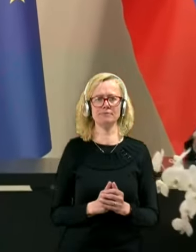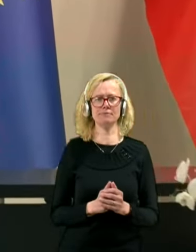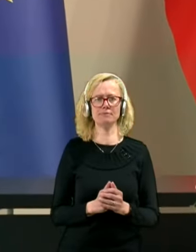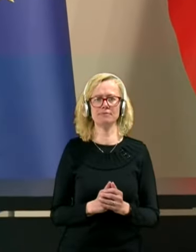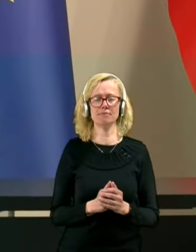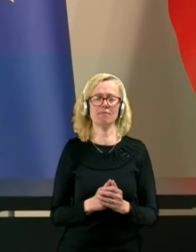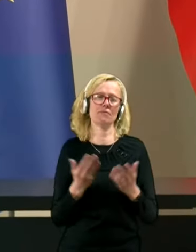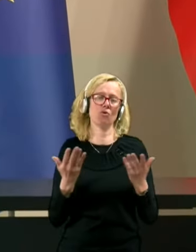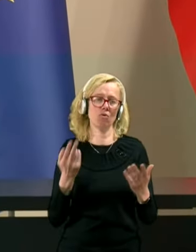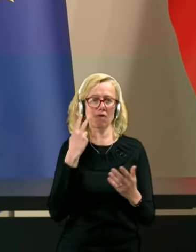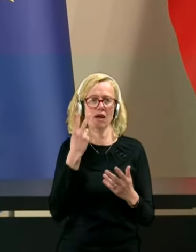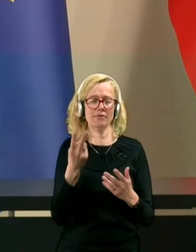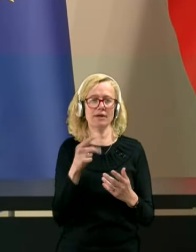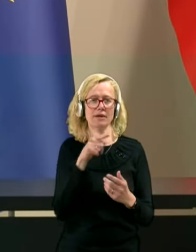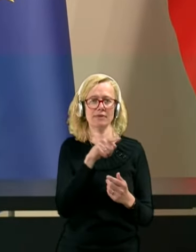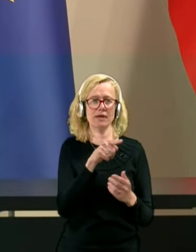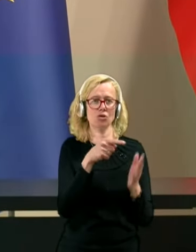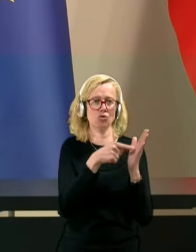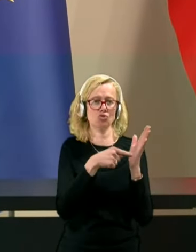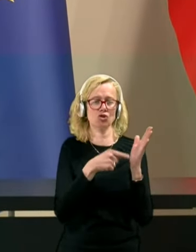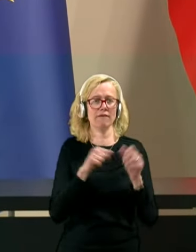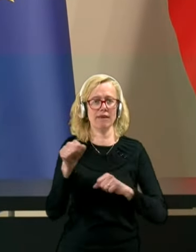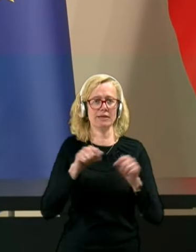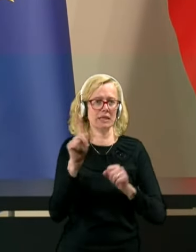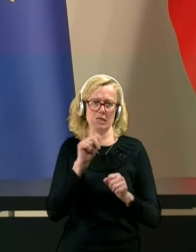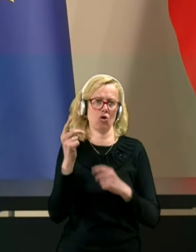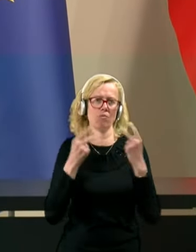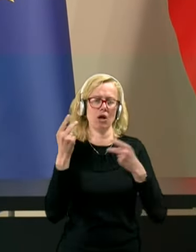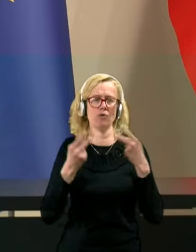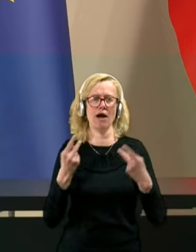No, gledajte, te točke vlada ni obravnavala.